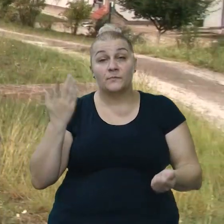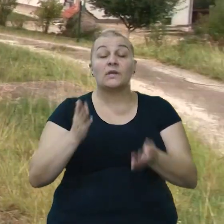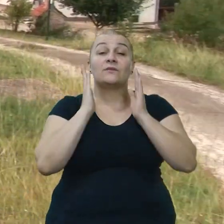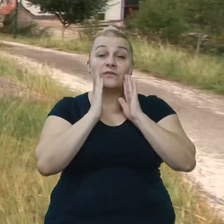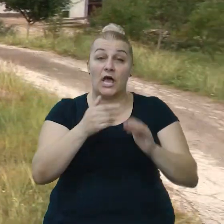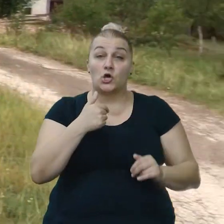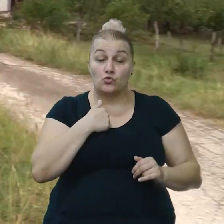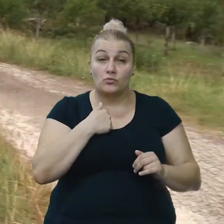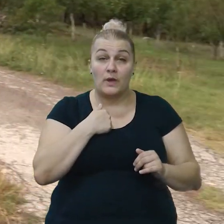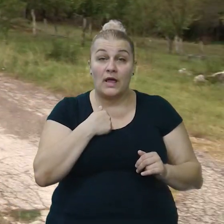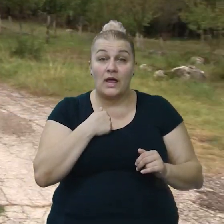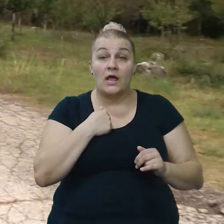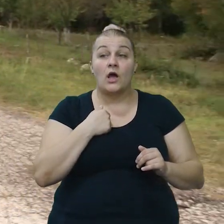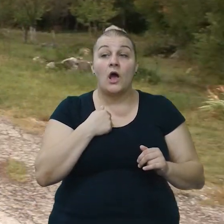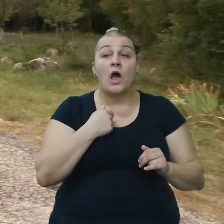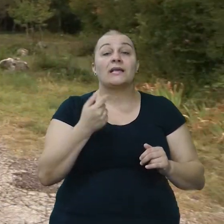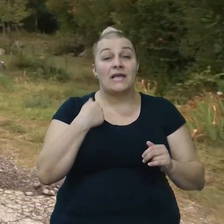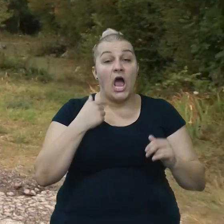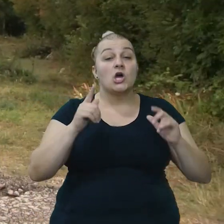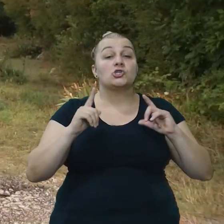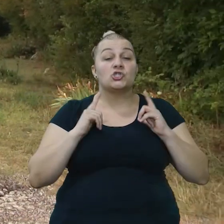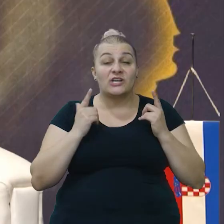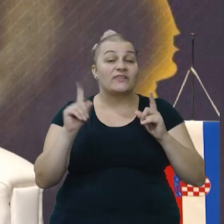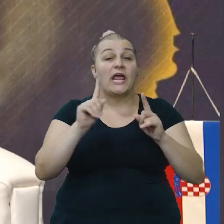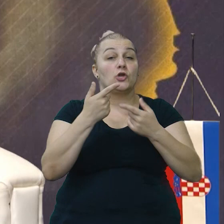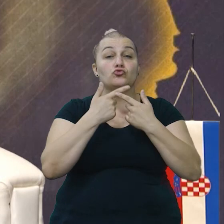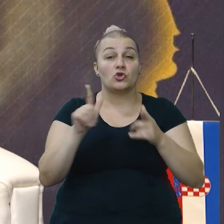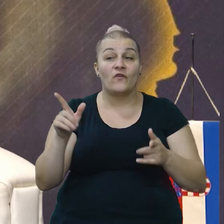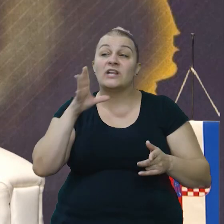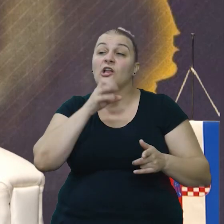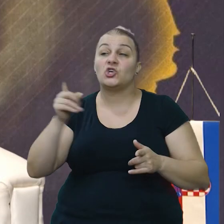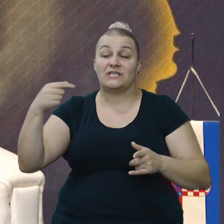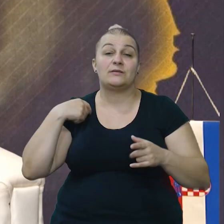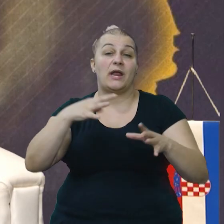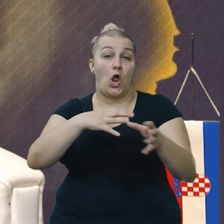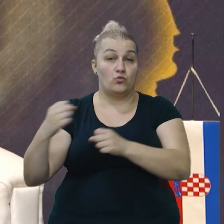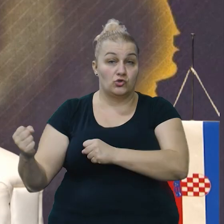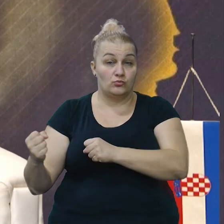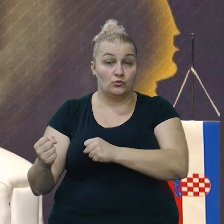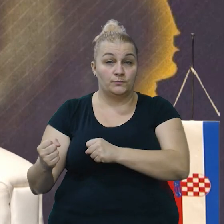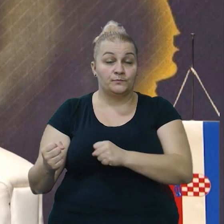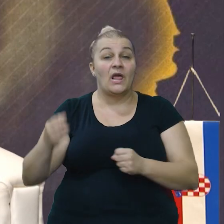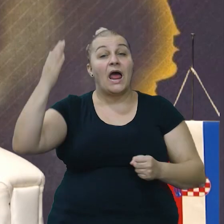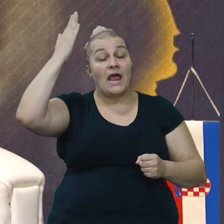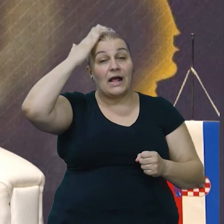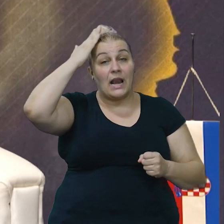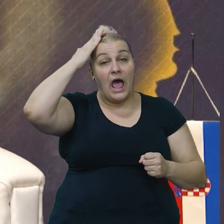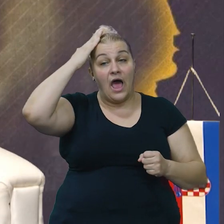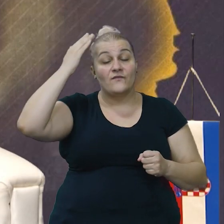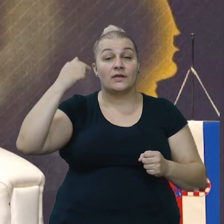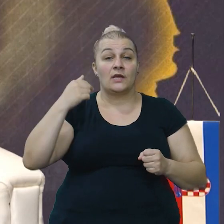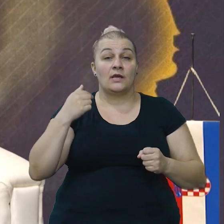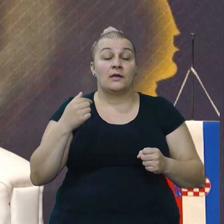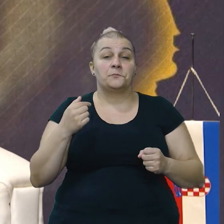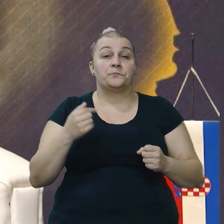živ četnici neću u ruke. Na glavi, moj prijatelj, na glavi gdje je meni davalo